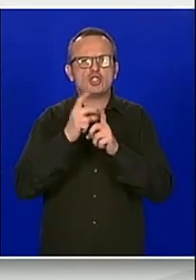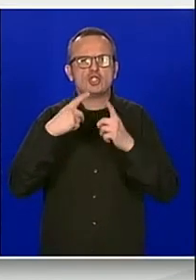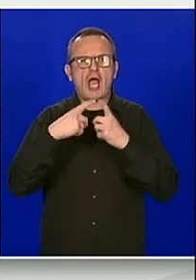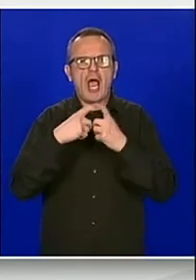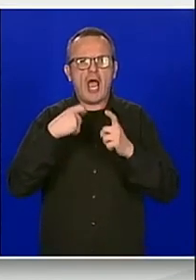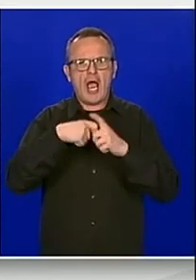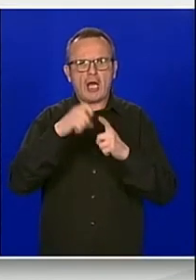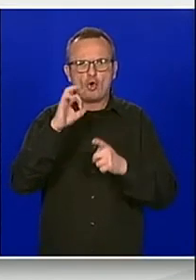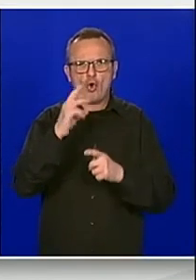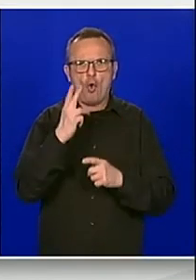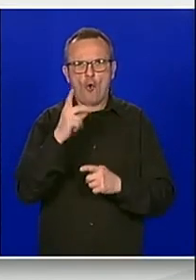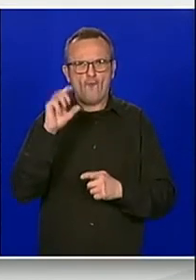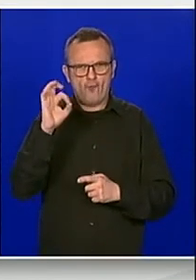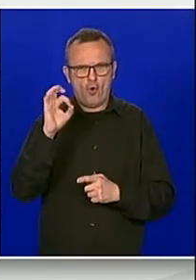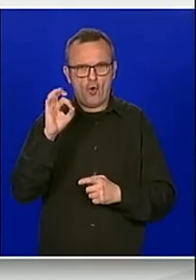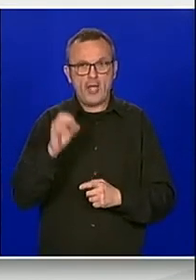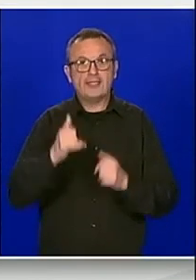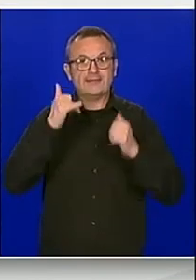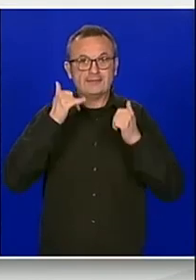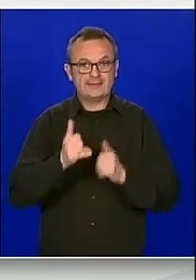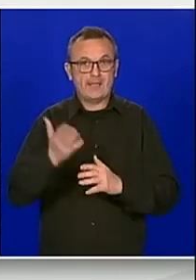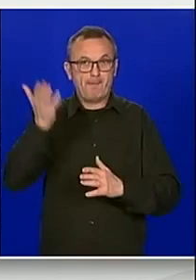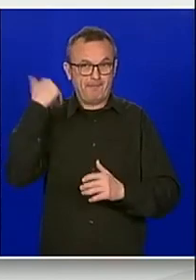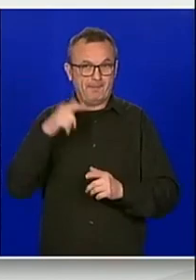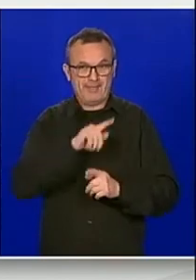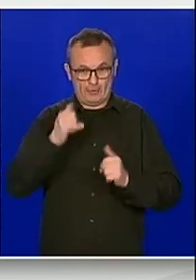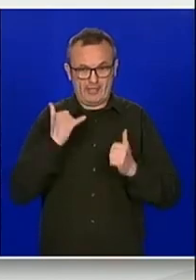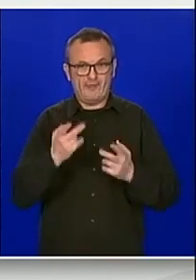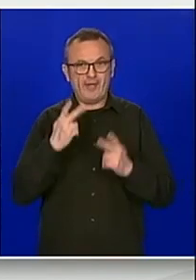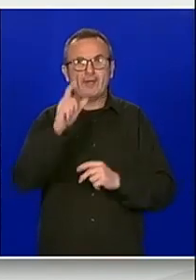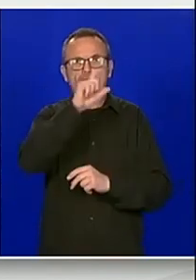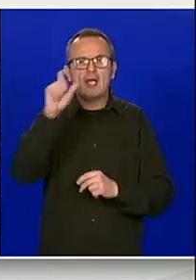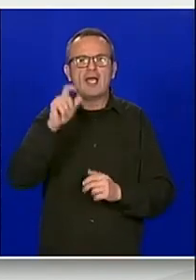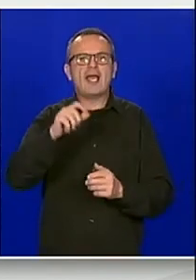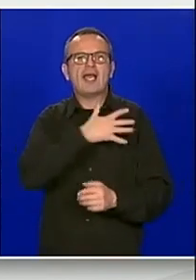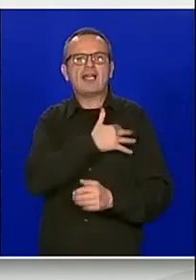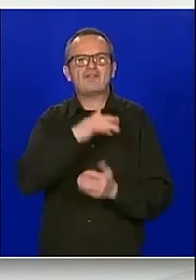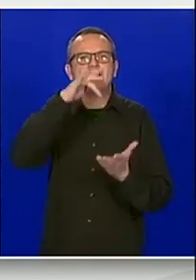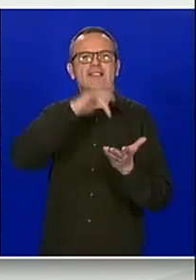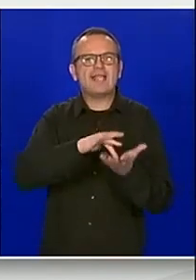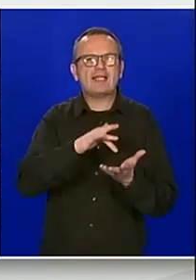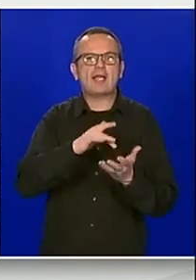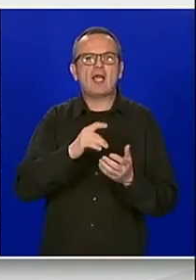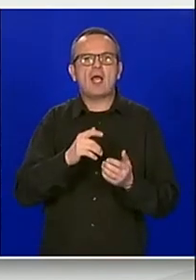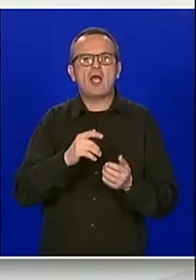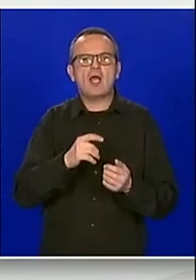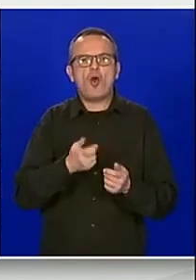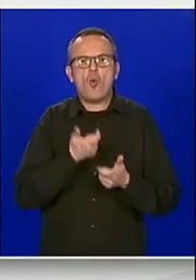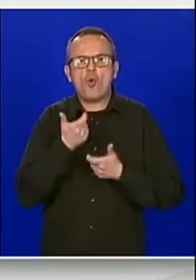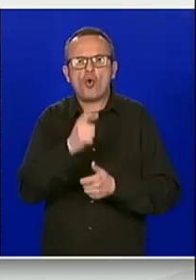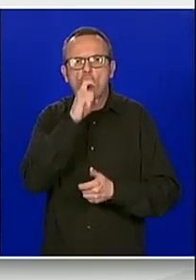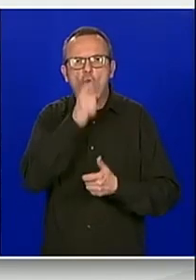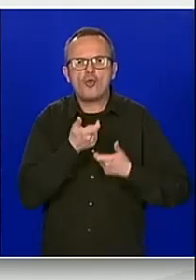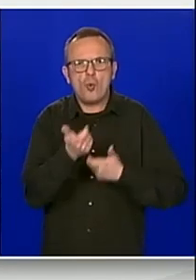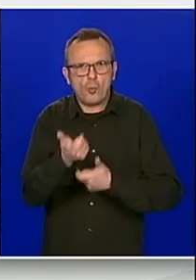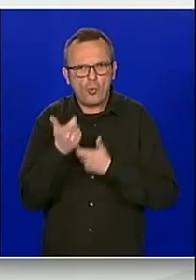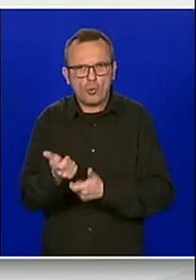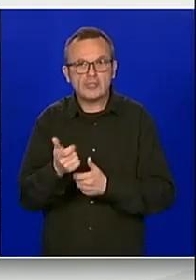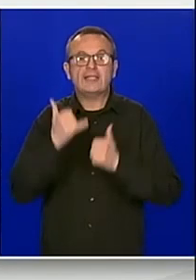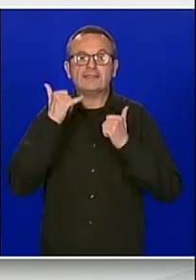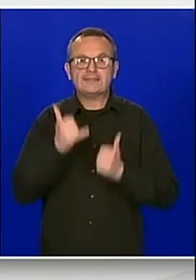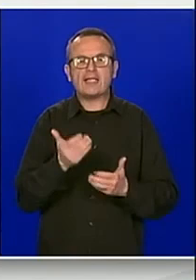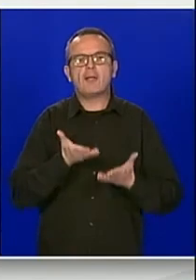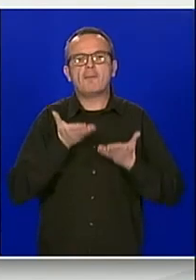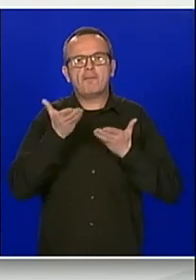dosadašnjoj uredbi stajalo je Hrvatski centar za konjogojstvo državna Ergela Đakovo i Lipik, te se predlaže naziv